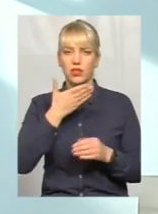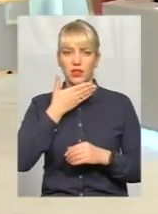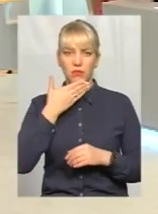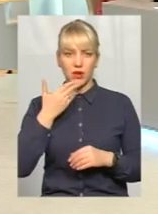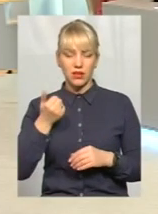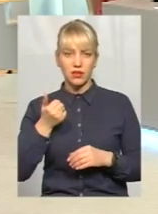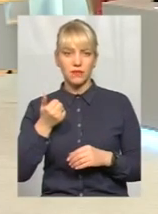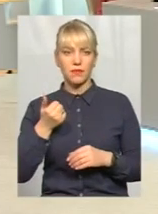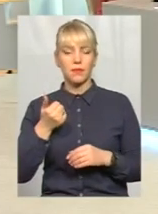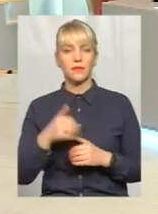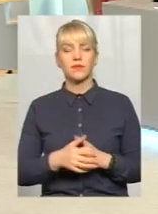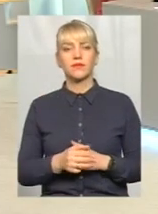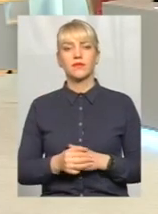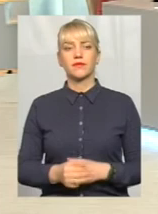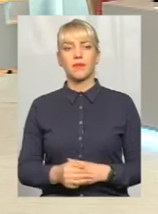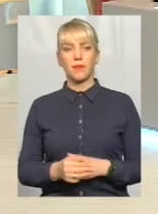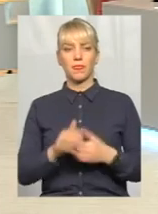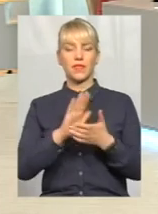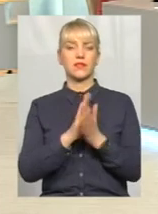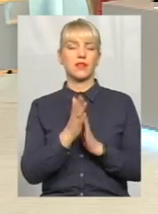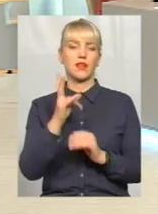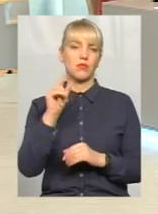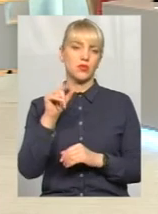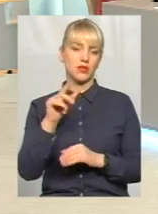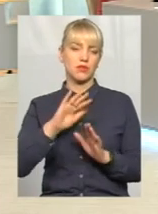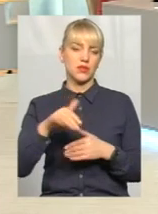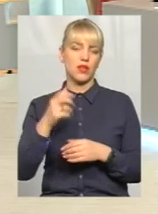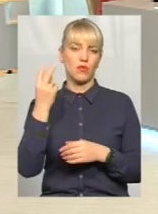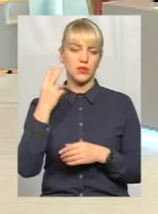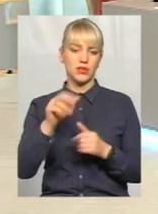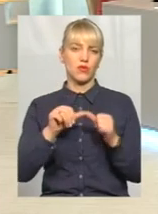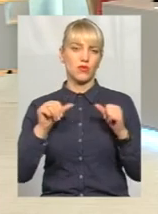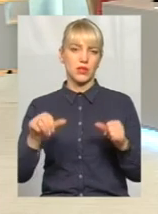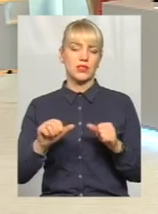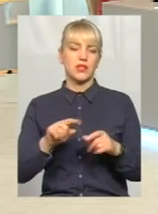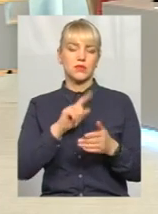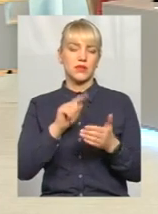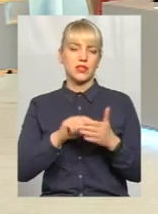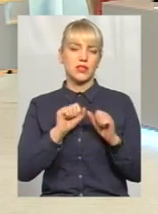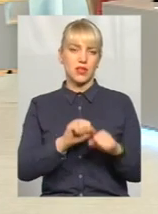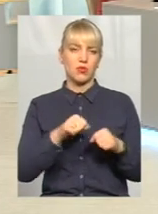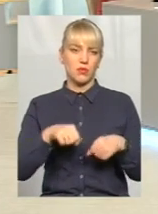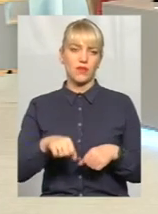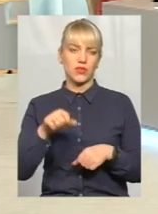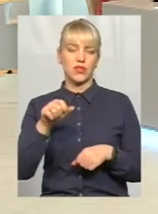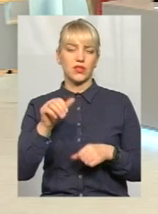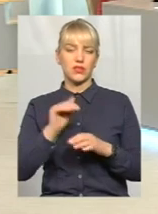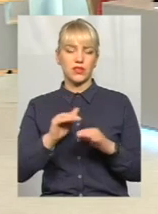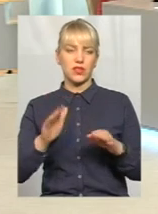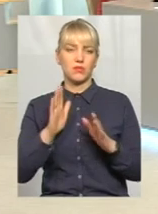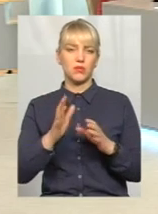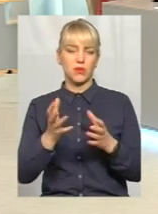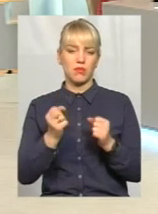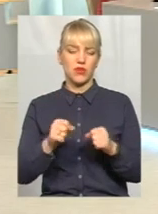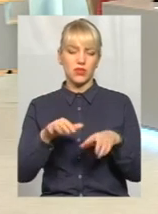що дітині все загрожує. Значить, станом понеділок, десь після обіда, збирається комісія з питань захисту прав дітей, приймають рішення про те, що ми будемо